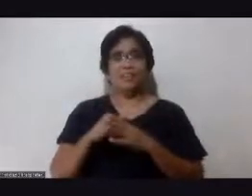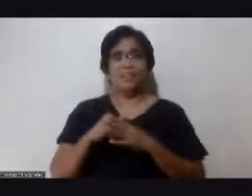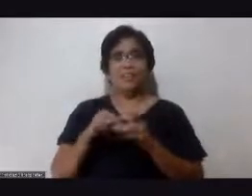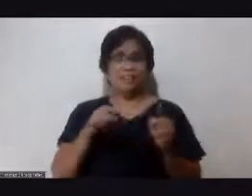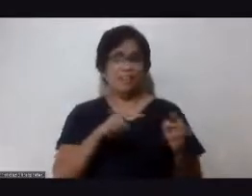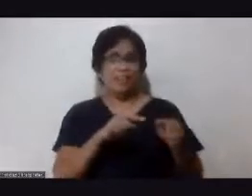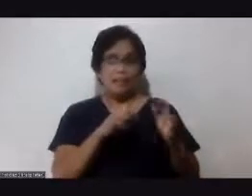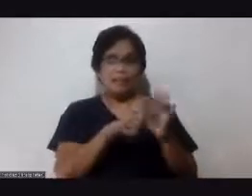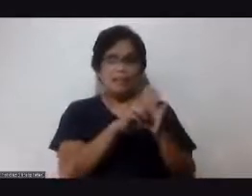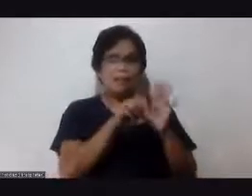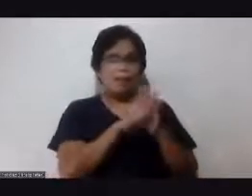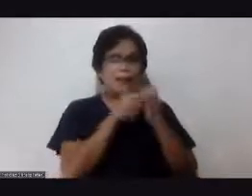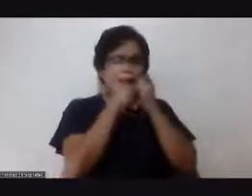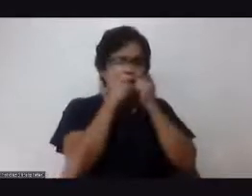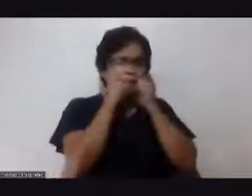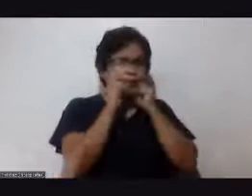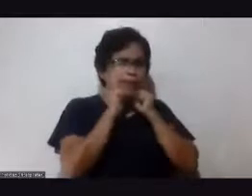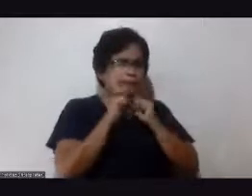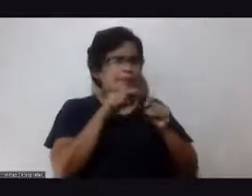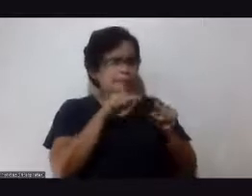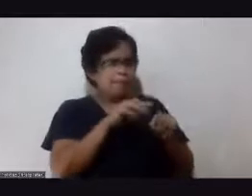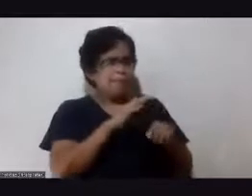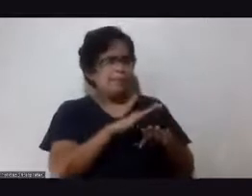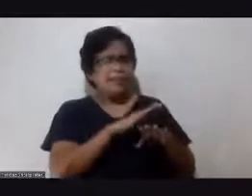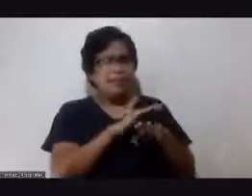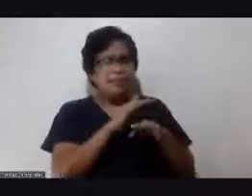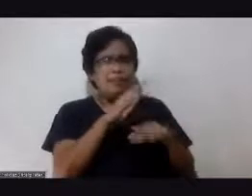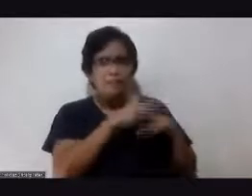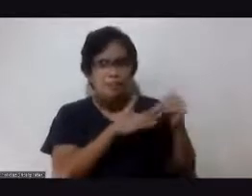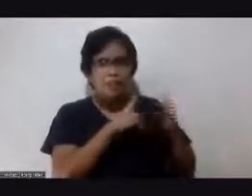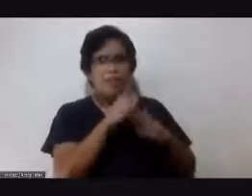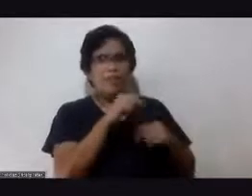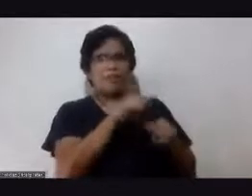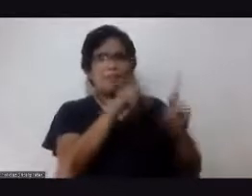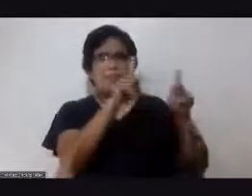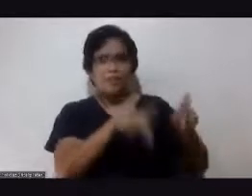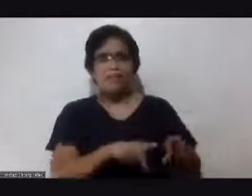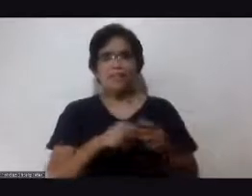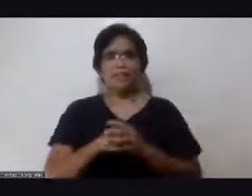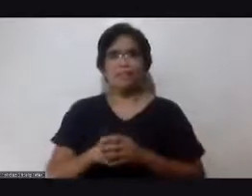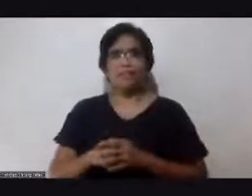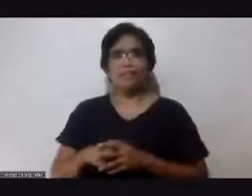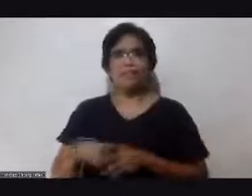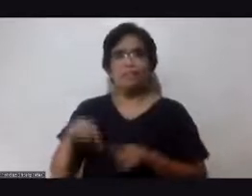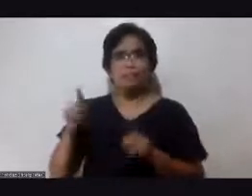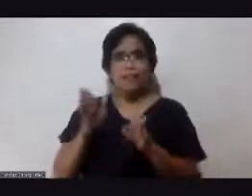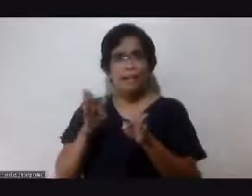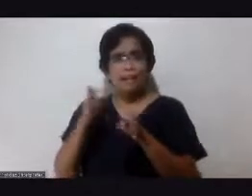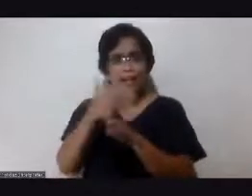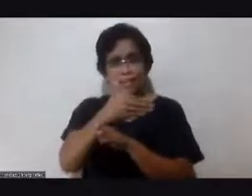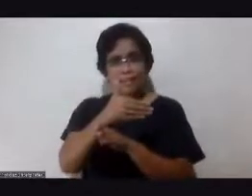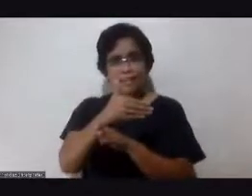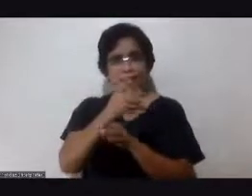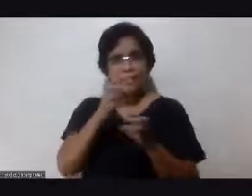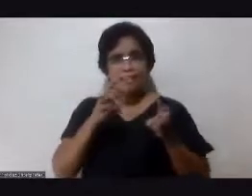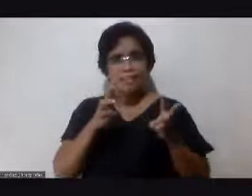okay you comfort that person yung mga naliligaw sa landas okay kung